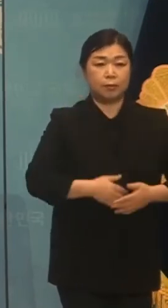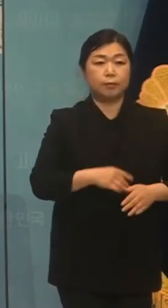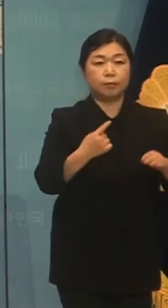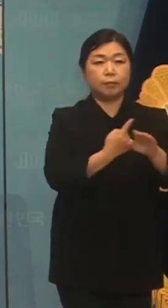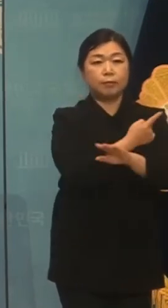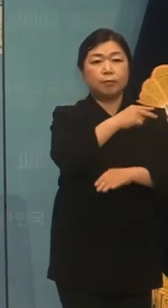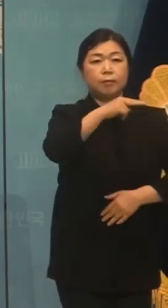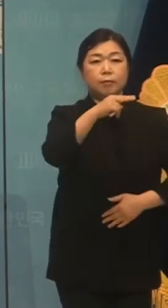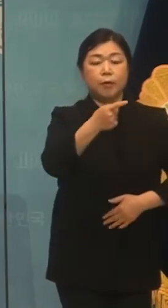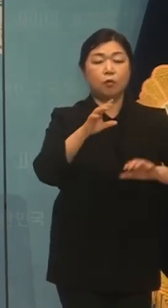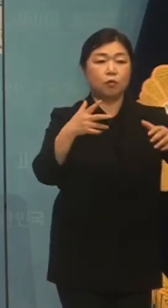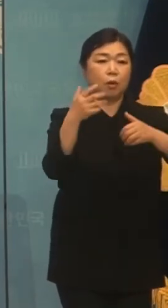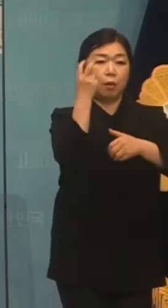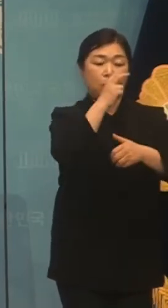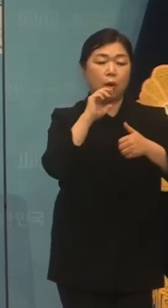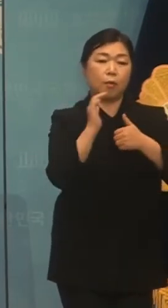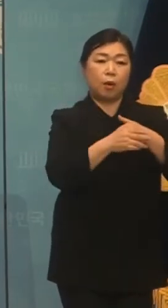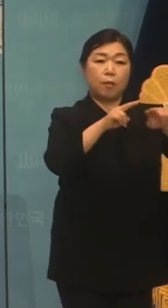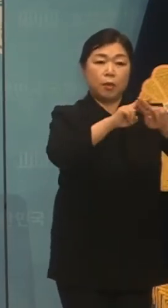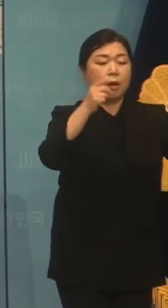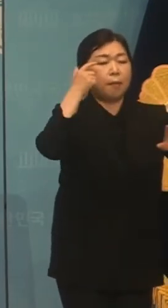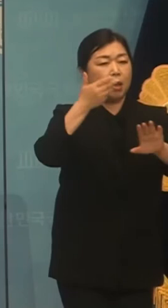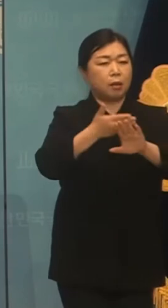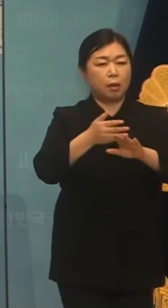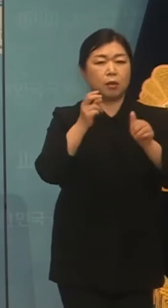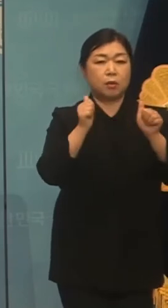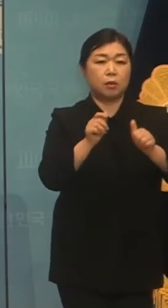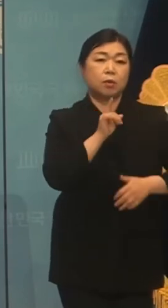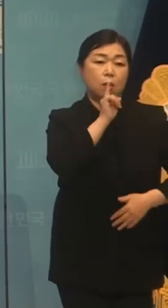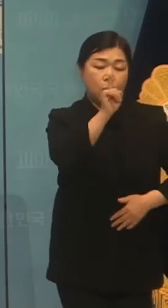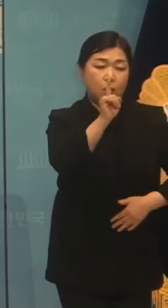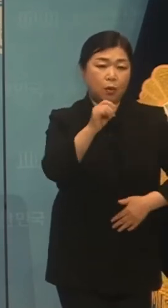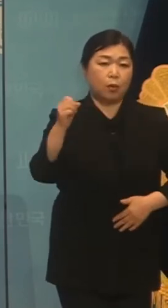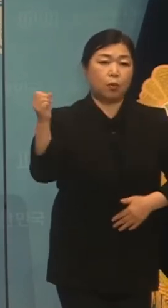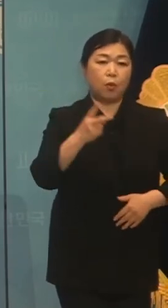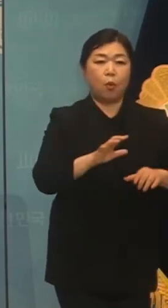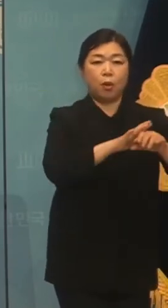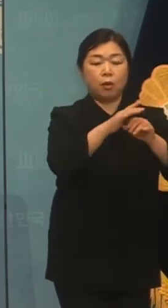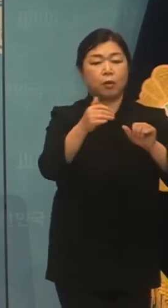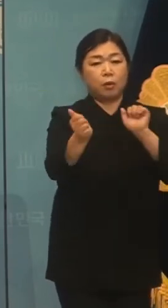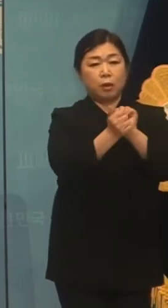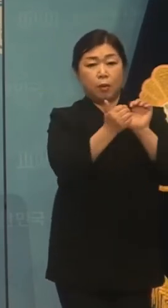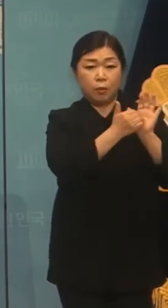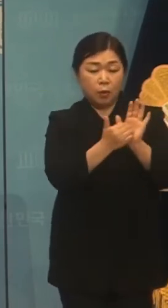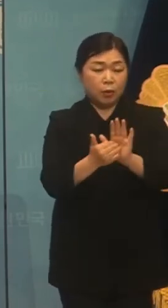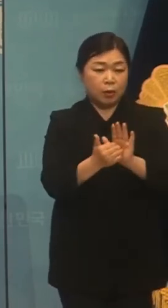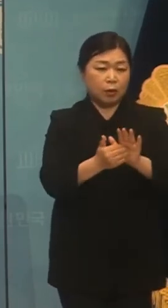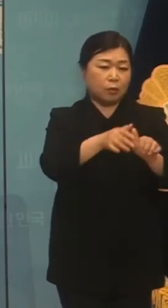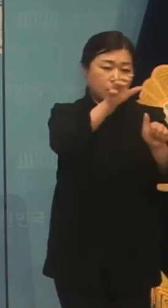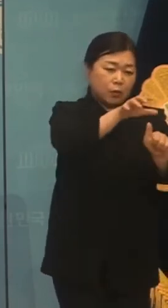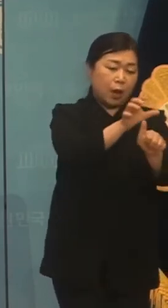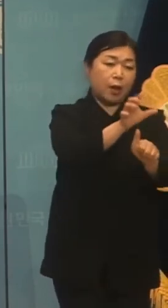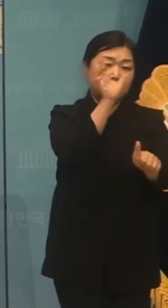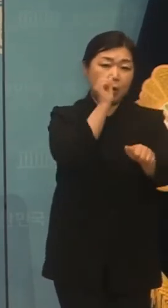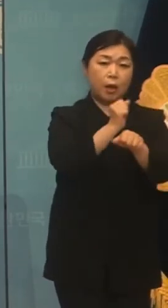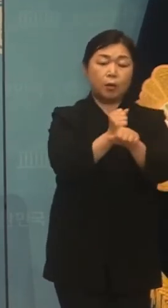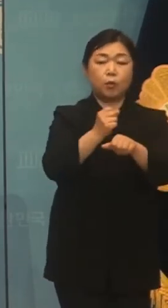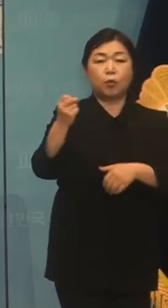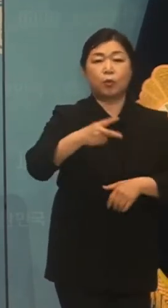이밖에도 국가방법 폐지 반대에 관한 청원 호라이브 방역통제 해제와